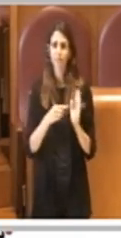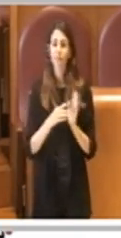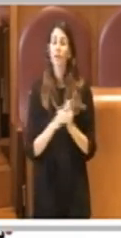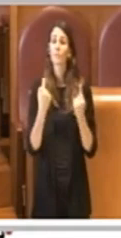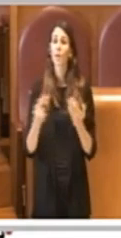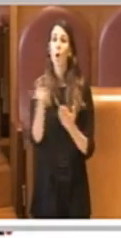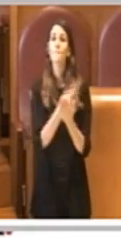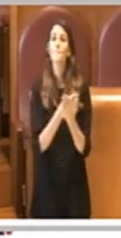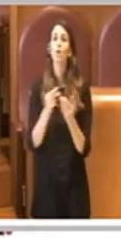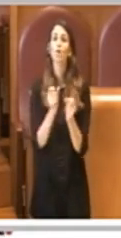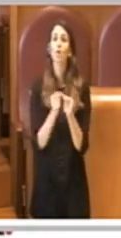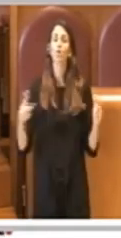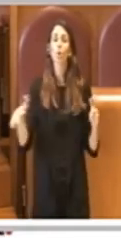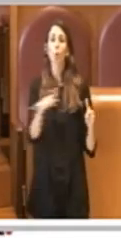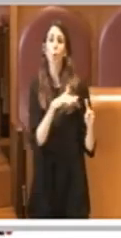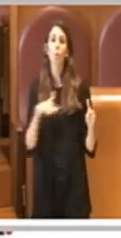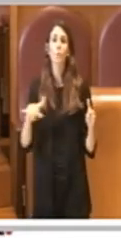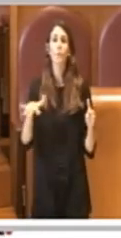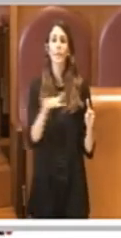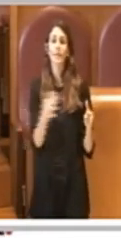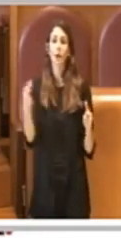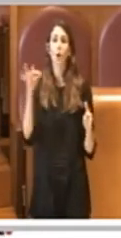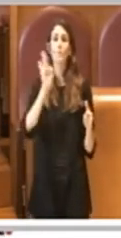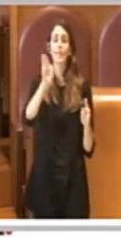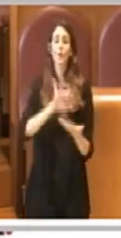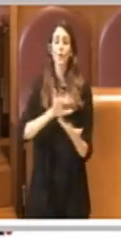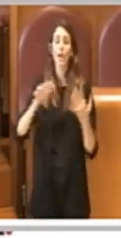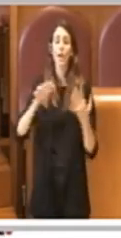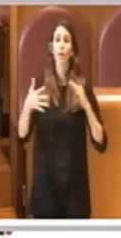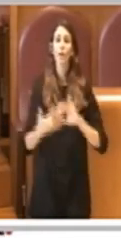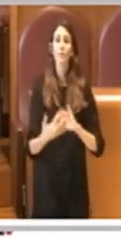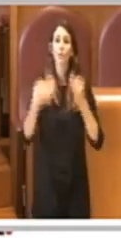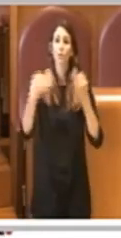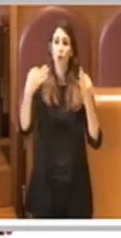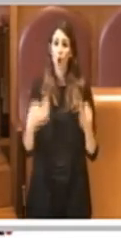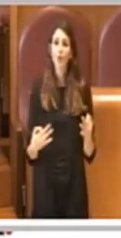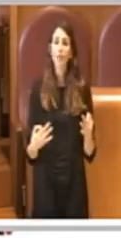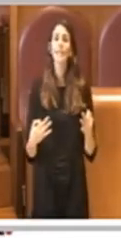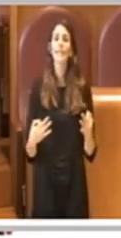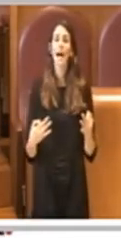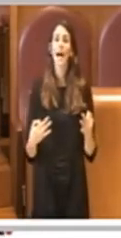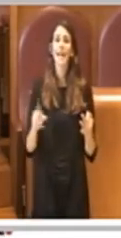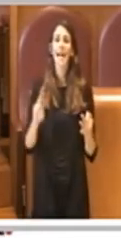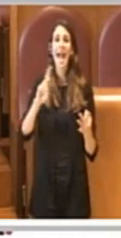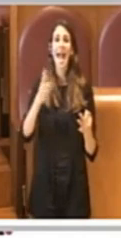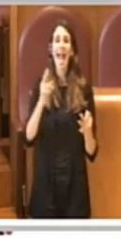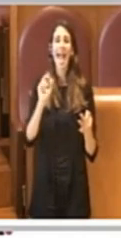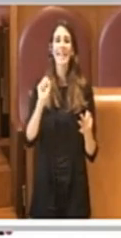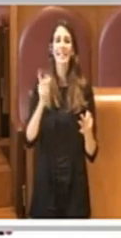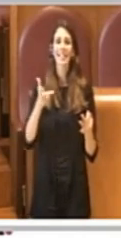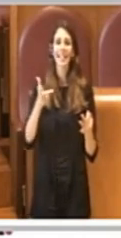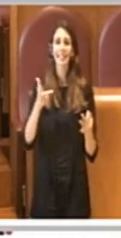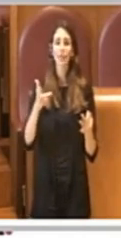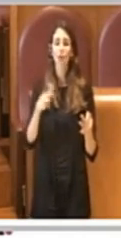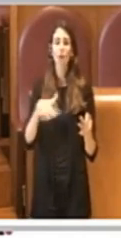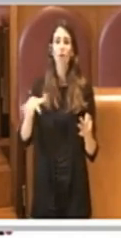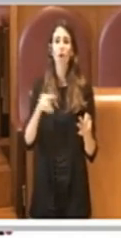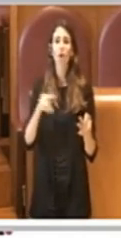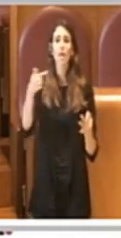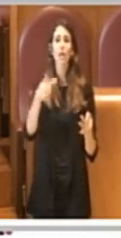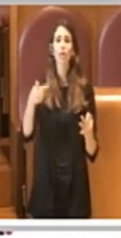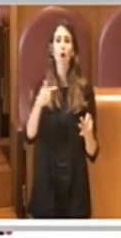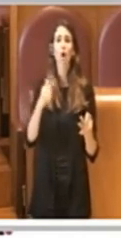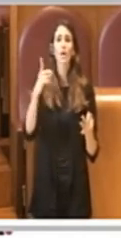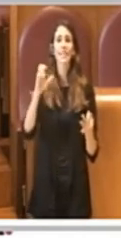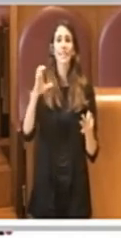urbanistico dell'ambito di trasformazione ordinaria, prevalentemente residenziale R13 Tordecenti Sud, in